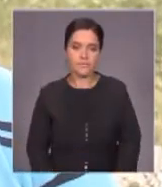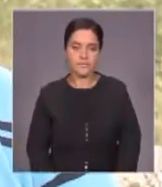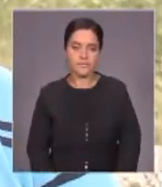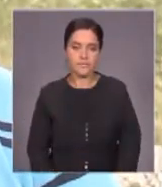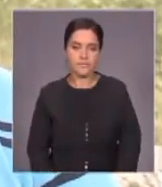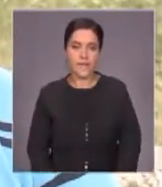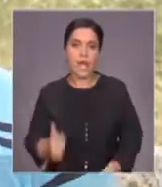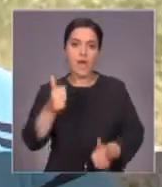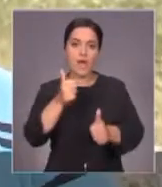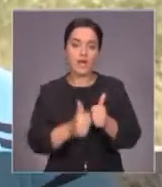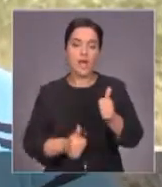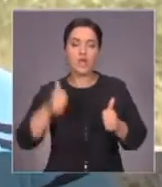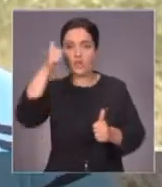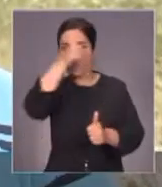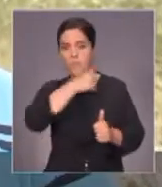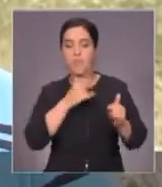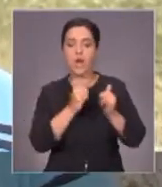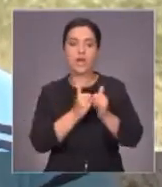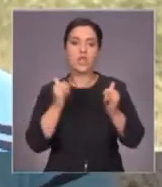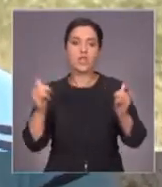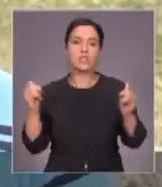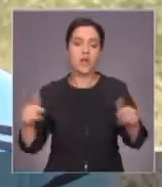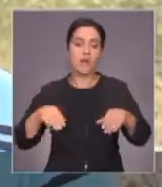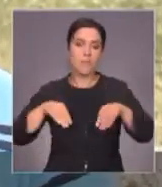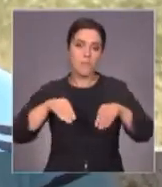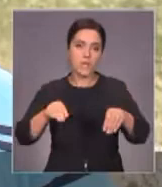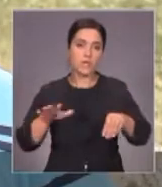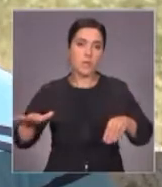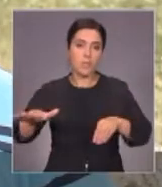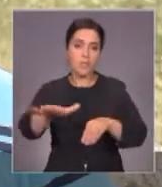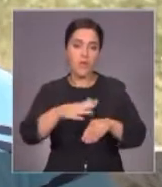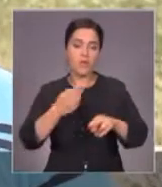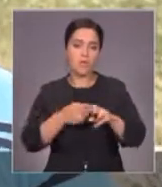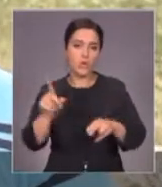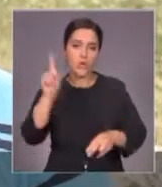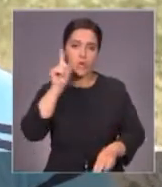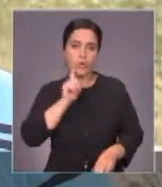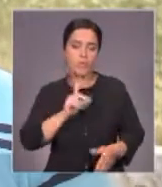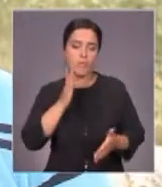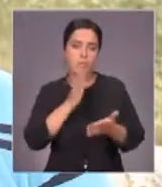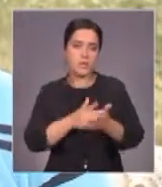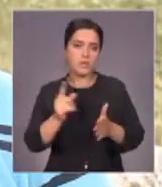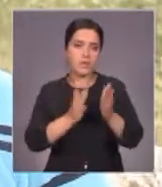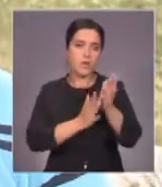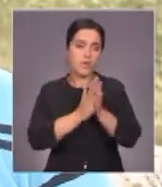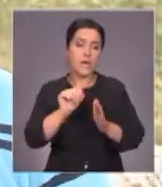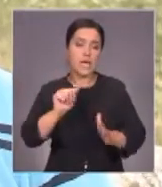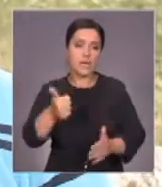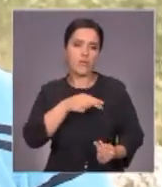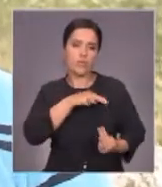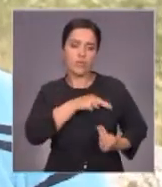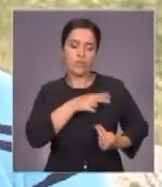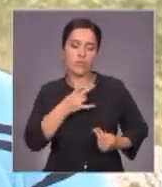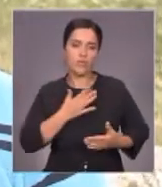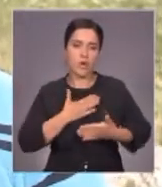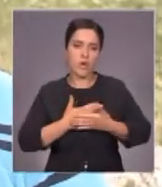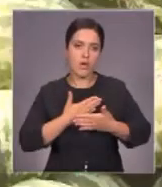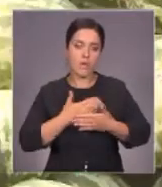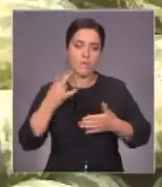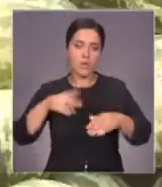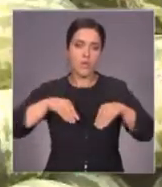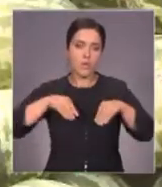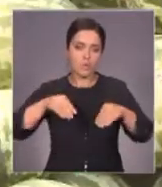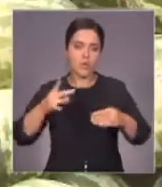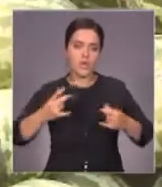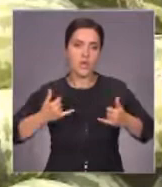С каждым годом мы расширяем пассивные площади. Это неприхотливая культура. Везде будет расти. Главное – трудиться. Посадить, полить, от